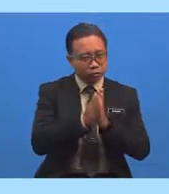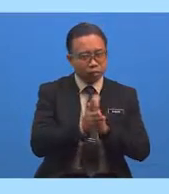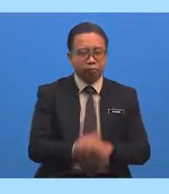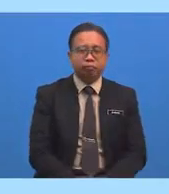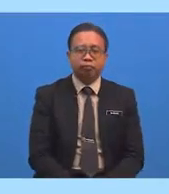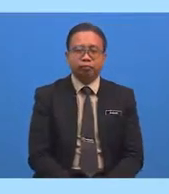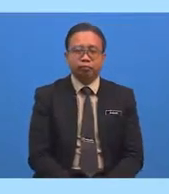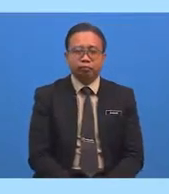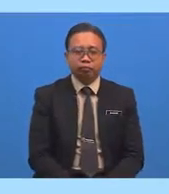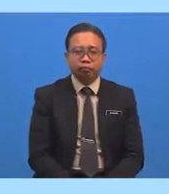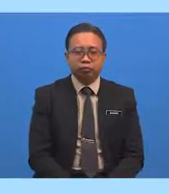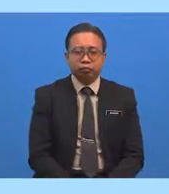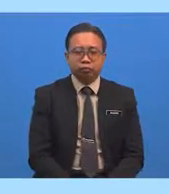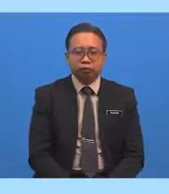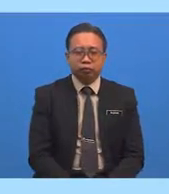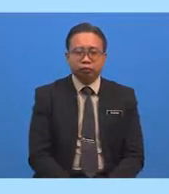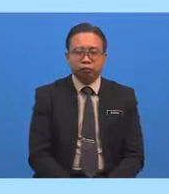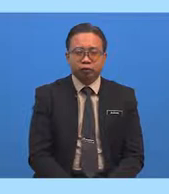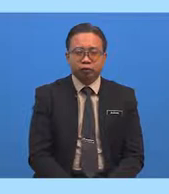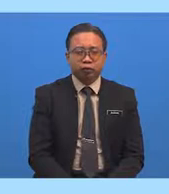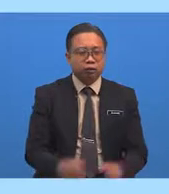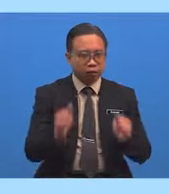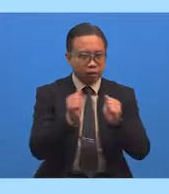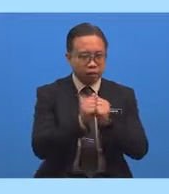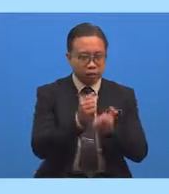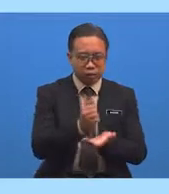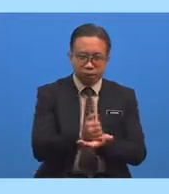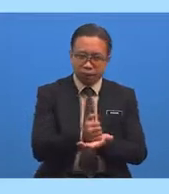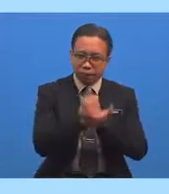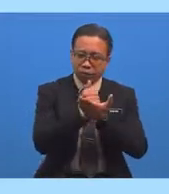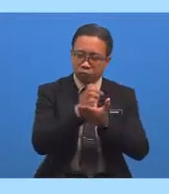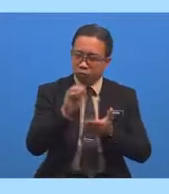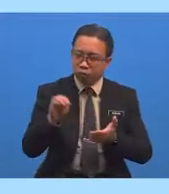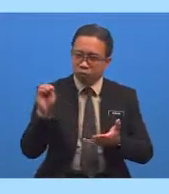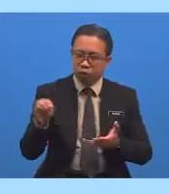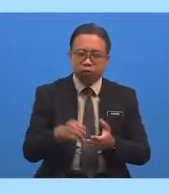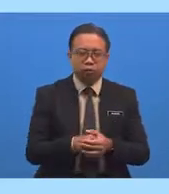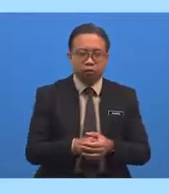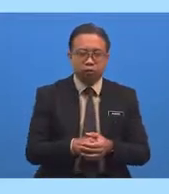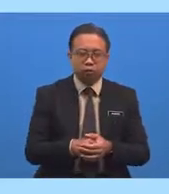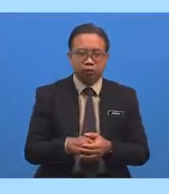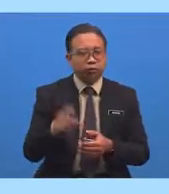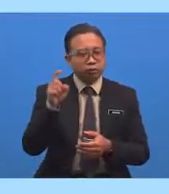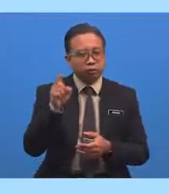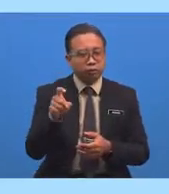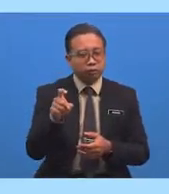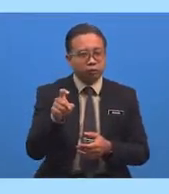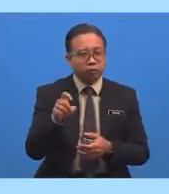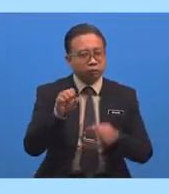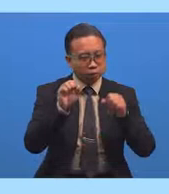InsyaAllah Dengan Bantuan Murid-murid Sudah Pasti